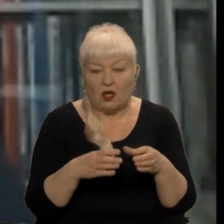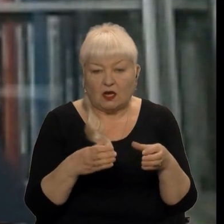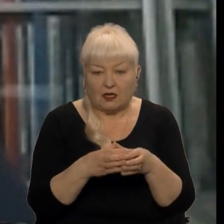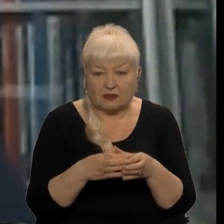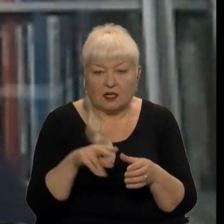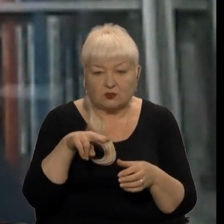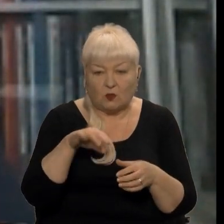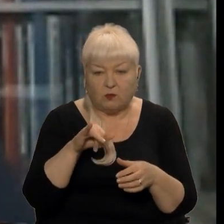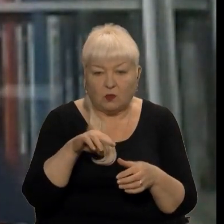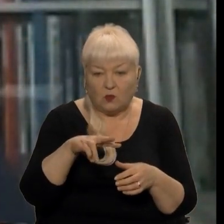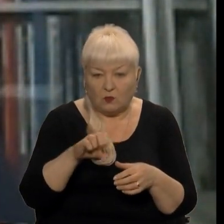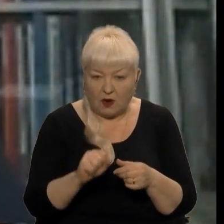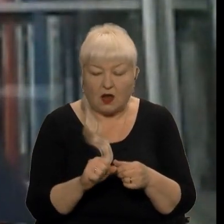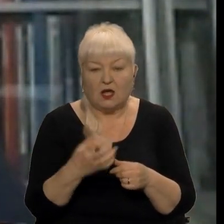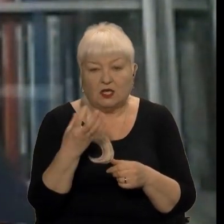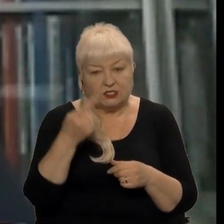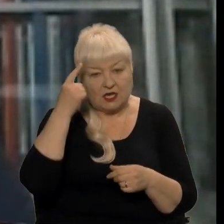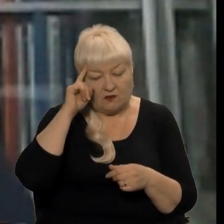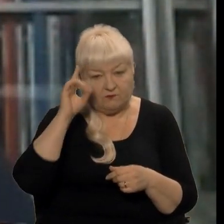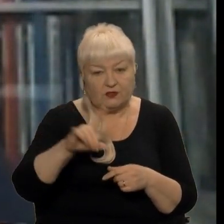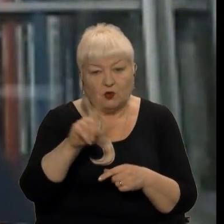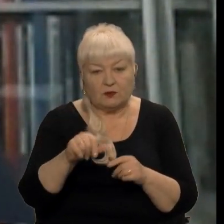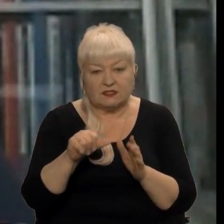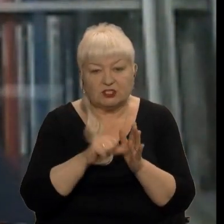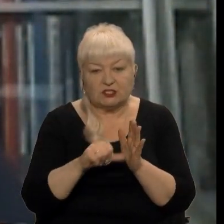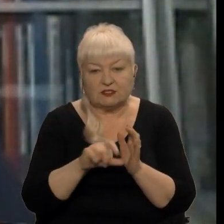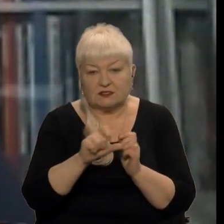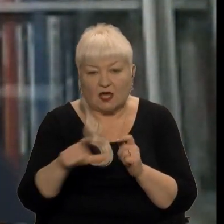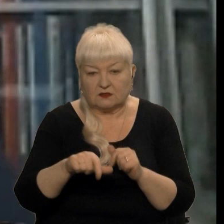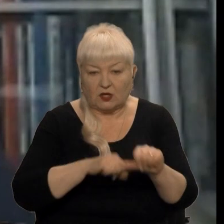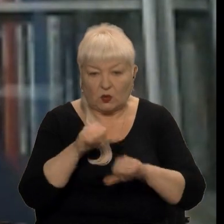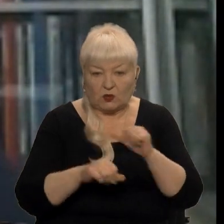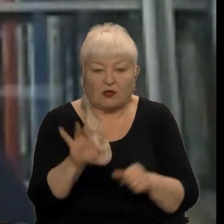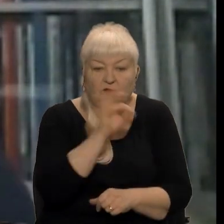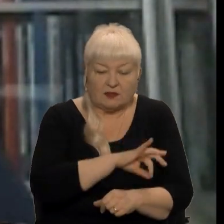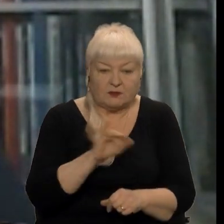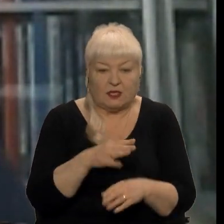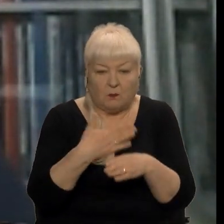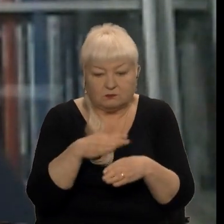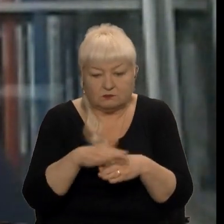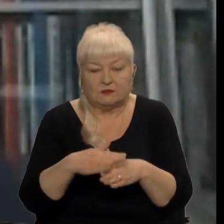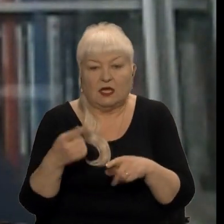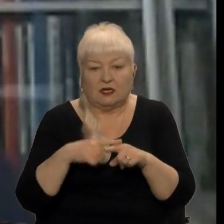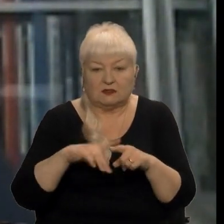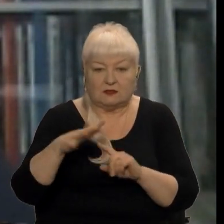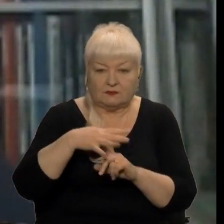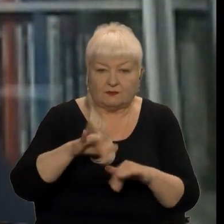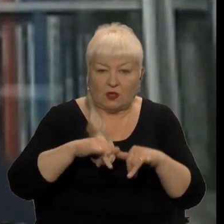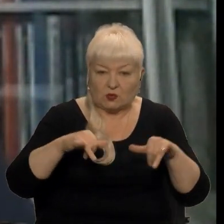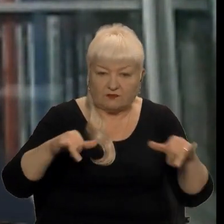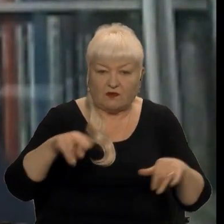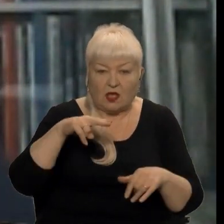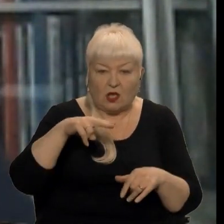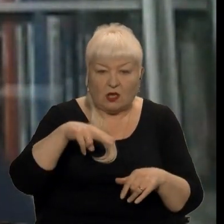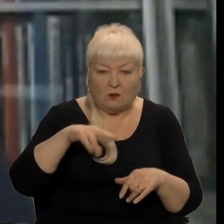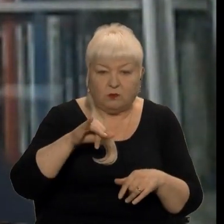«Пума», який відомий ще 60-х років. Він був в експлуатації, і потихеньку ця конструкція розвивалася. «Пума»,